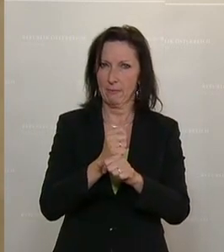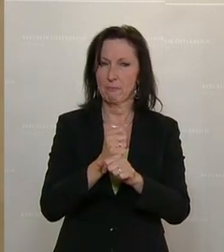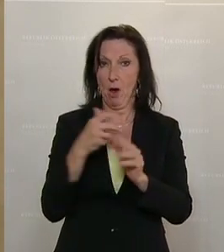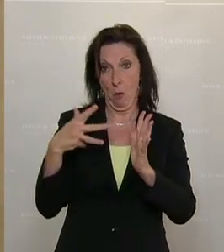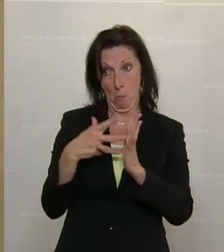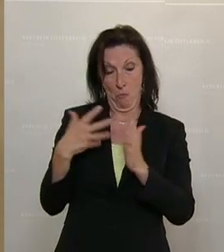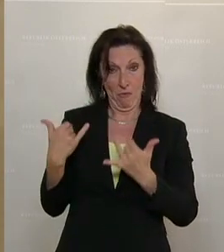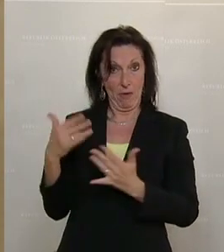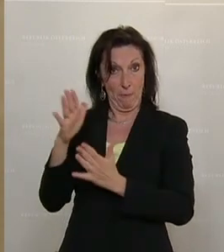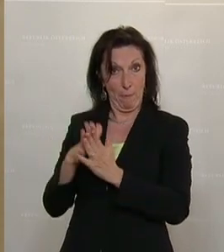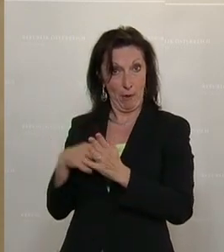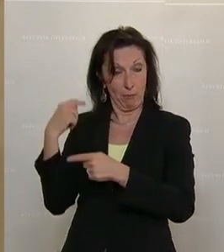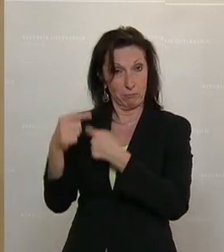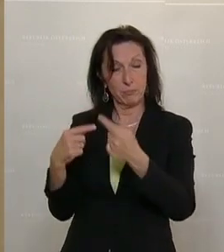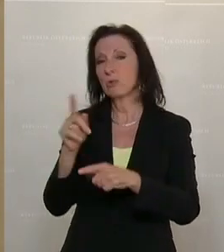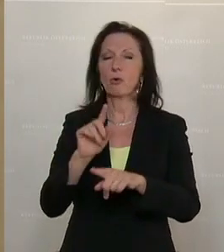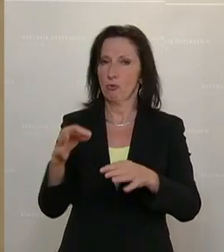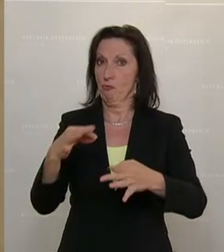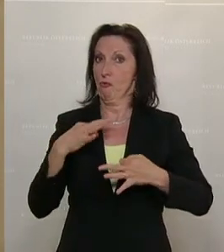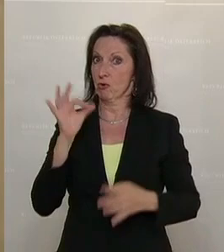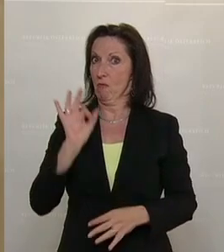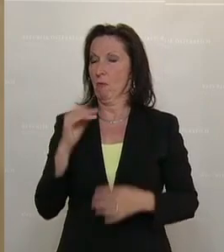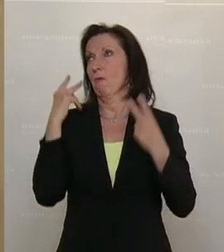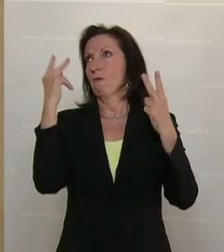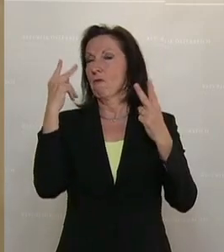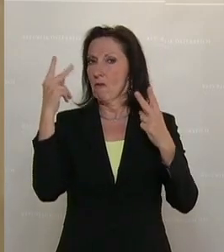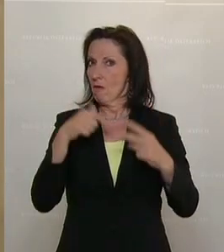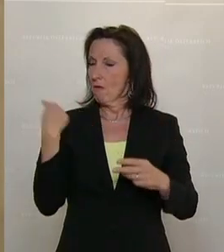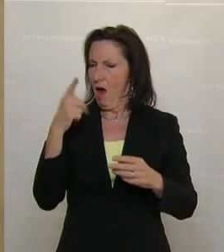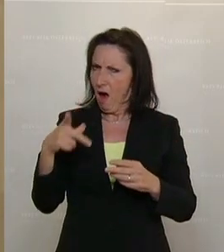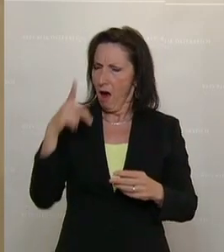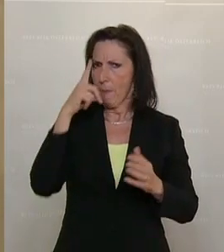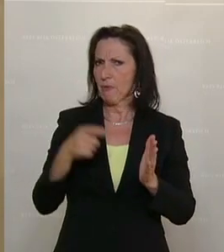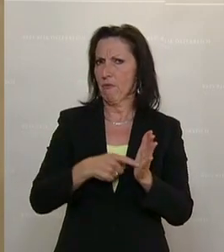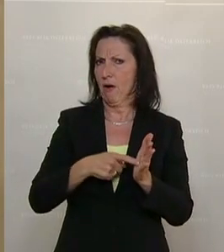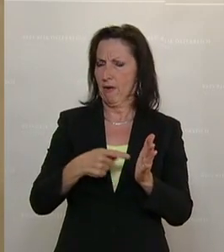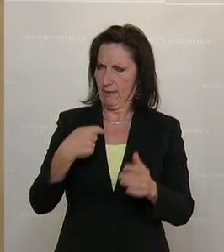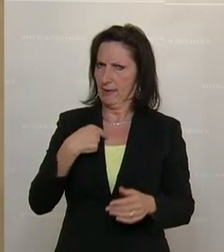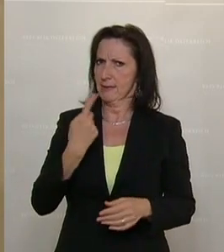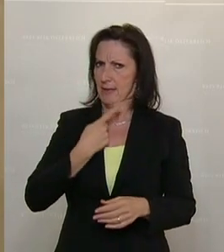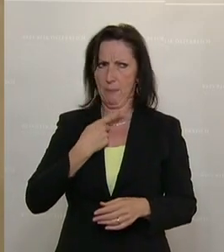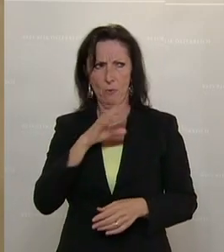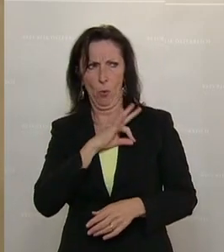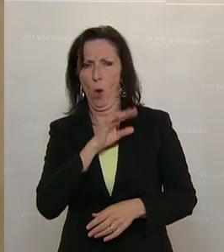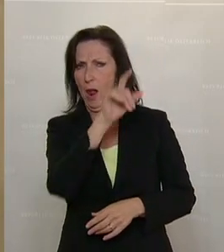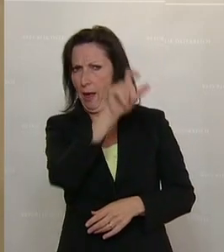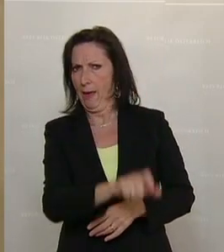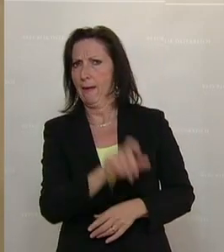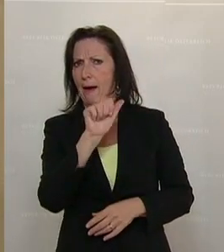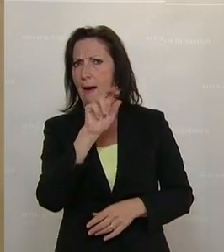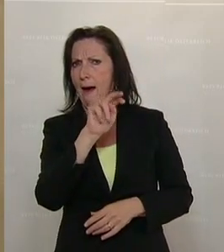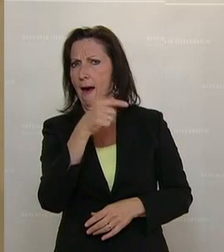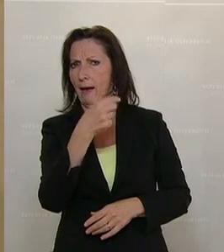Prüfung eingeleitet. Und für uns für die Freiheitlichen ganz wichtig war eine zentrale Forderung, auch von mir und vom Kollegen Angerer, dass die